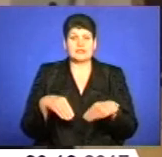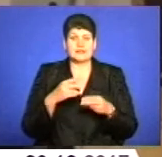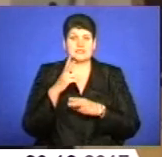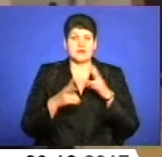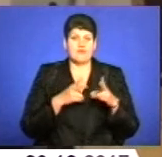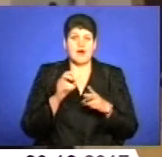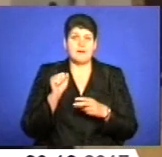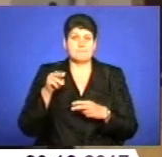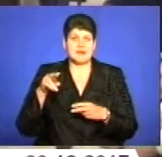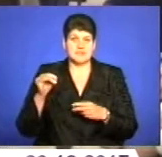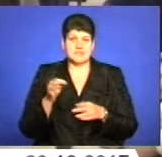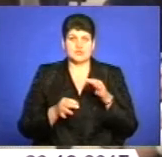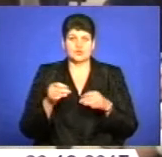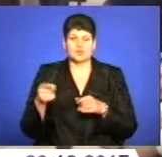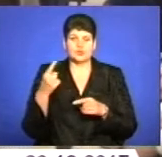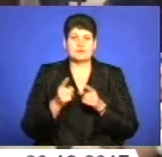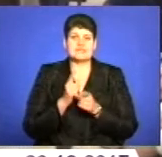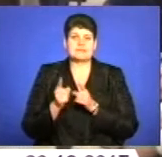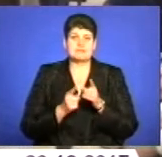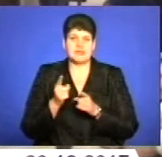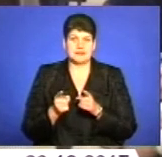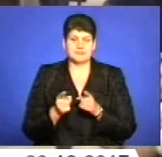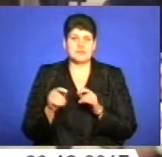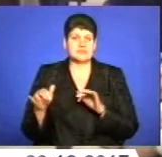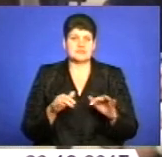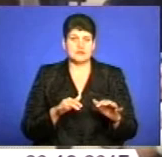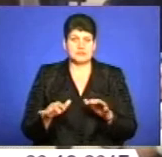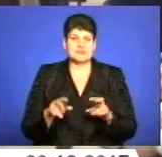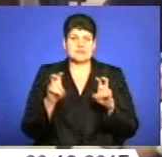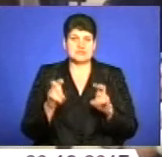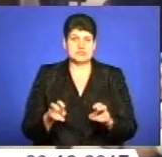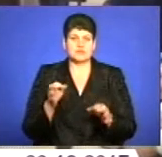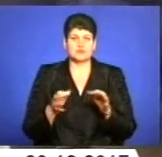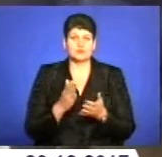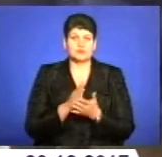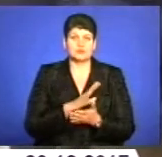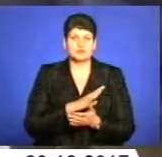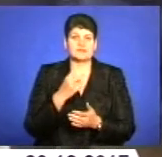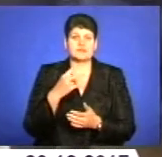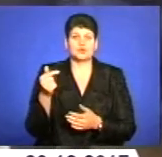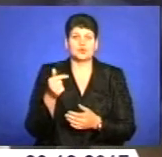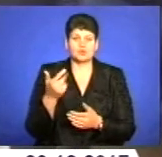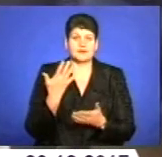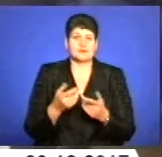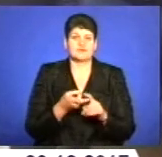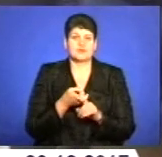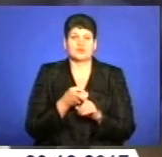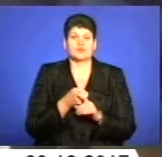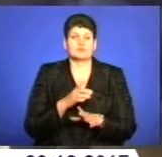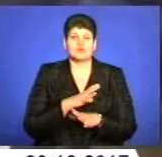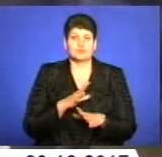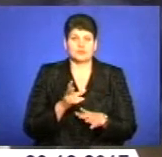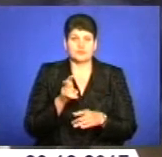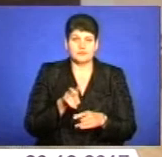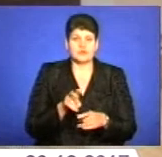апеляційний суд Тернопільської області щодо зміни запобіжного заходу. Засідання суду мало відбутися 20 грудня, проте через відсутність позивачів,